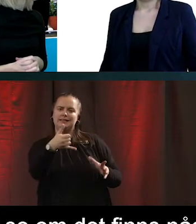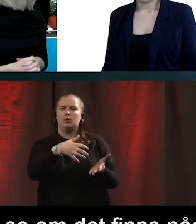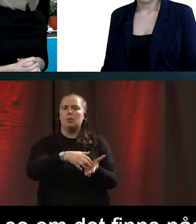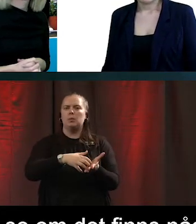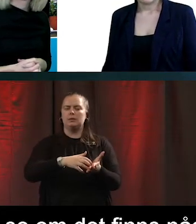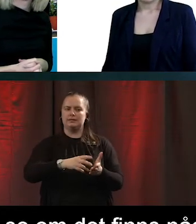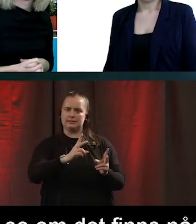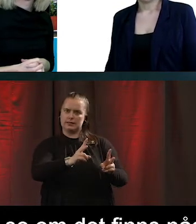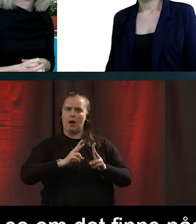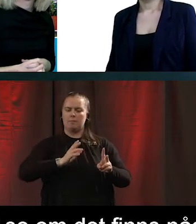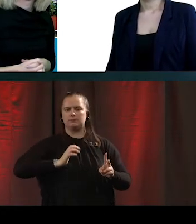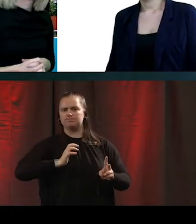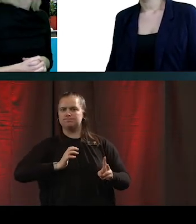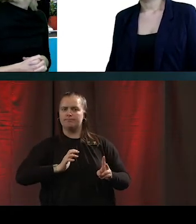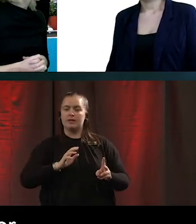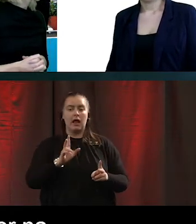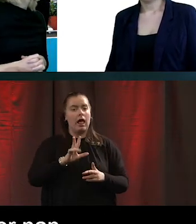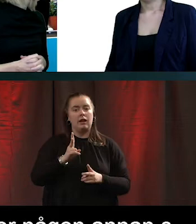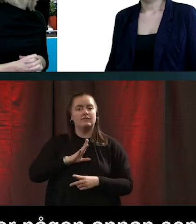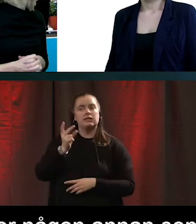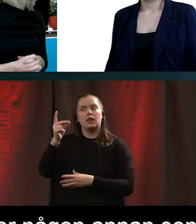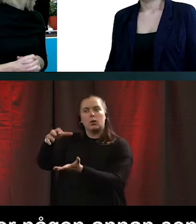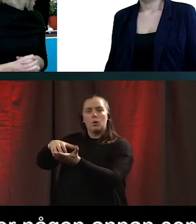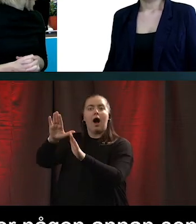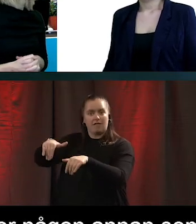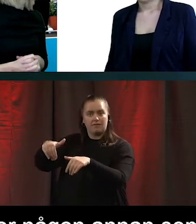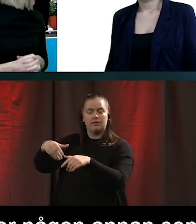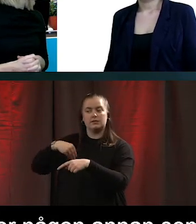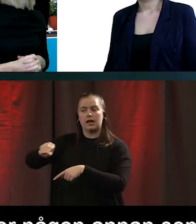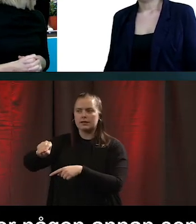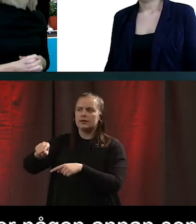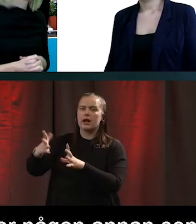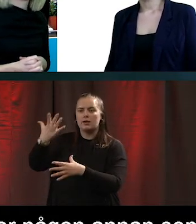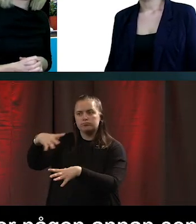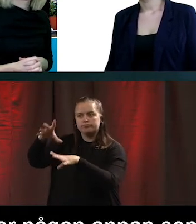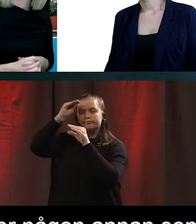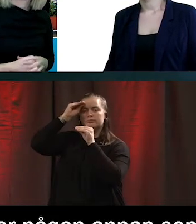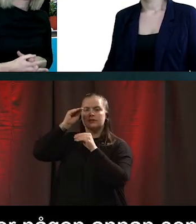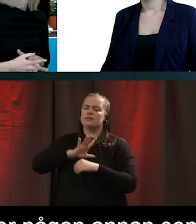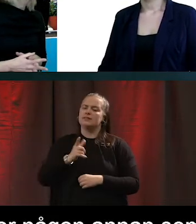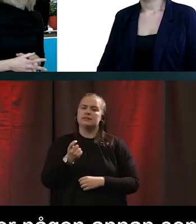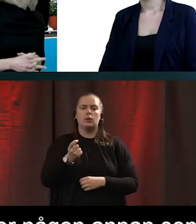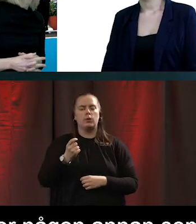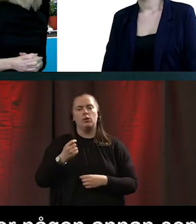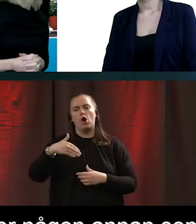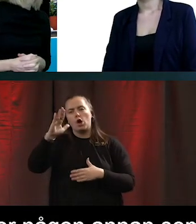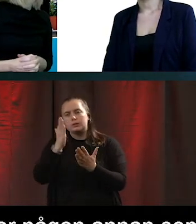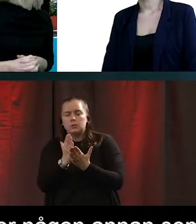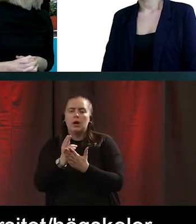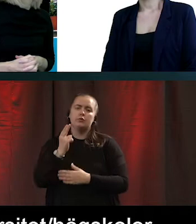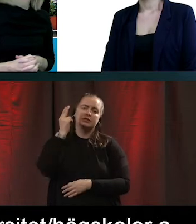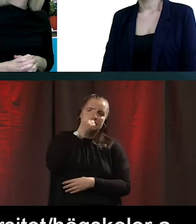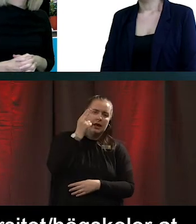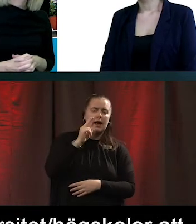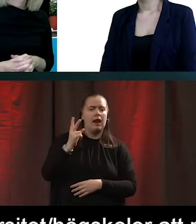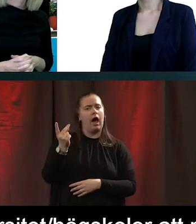någon annan kommun som redan har gjort satsning som ni kan ta lärdom av? Finns det universitet, högskolor att prata med eller någon annan typ av näringsliv eller förening?